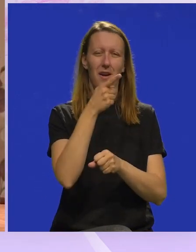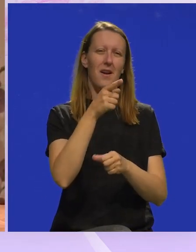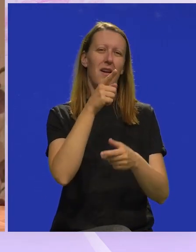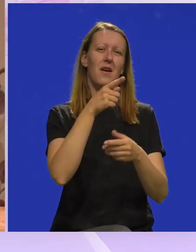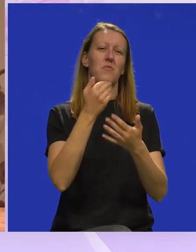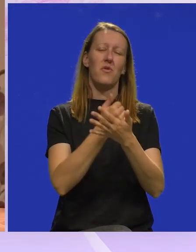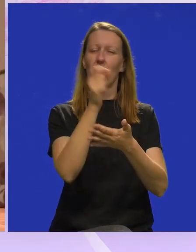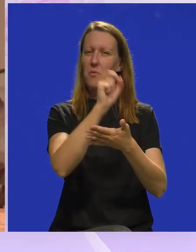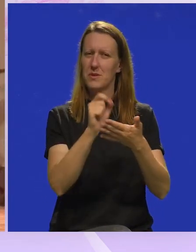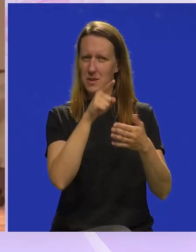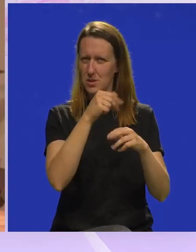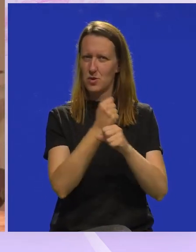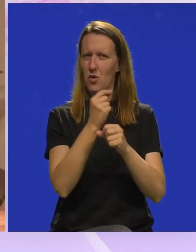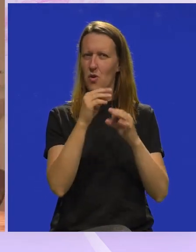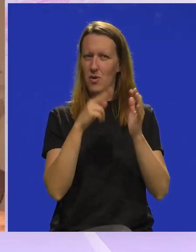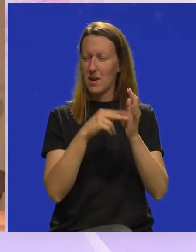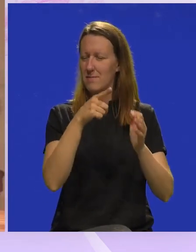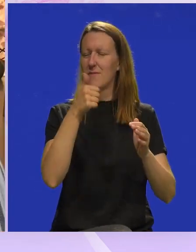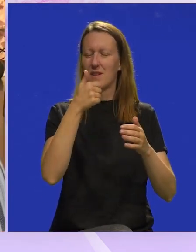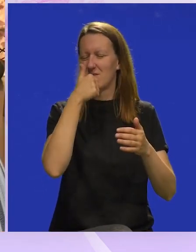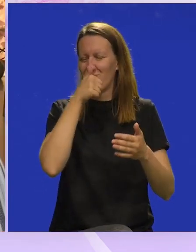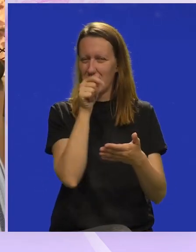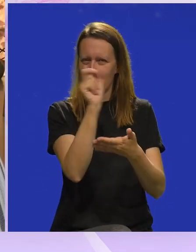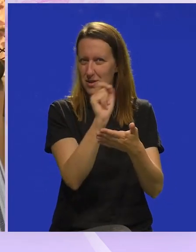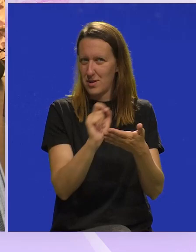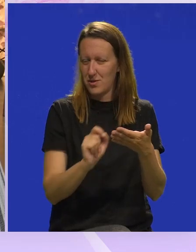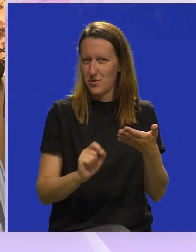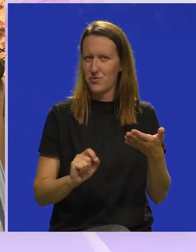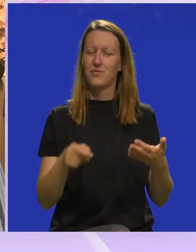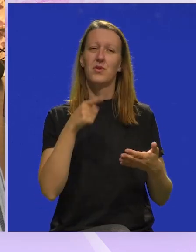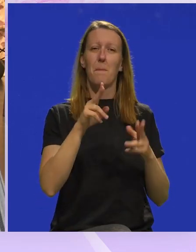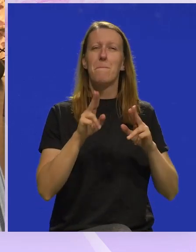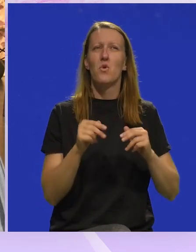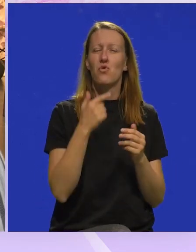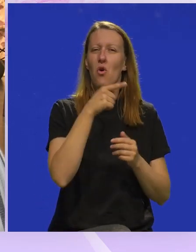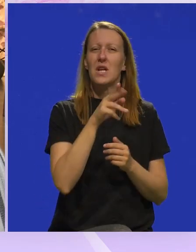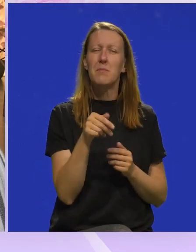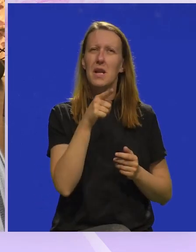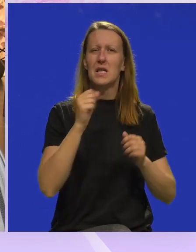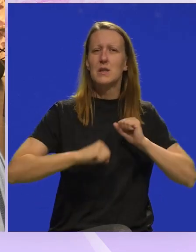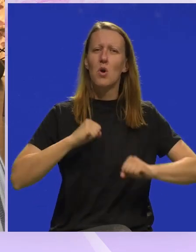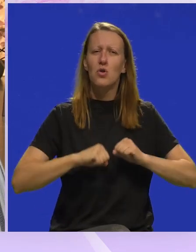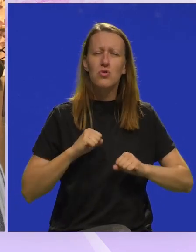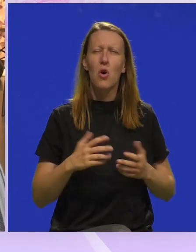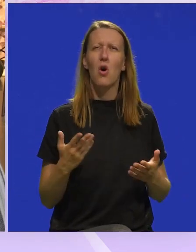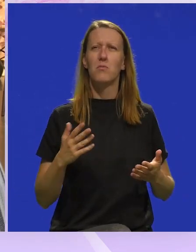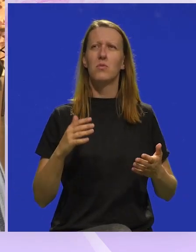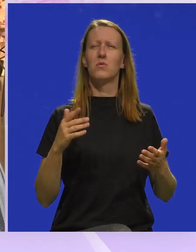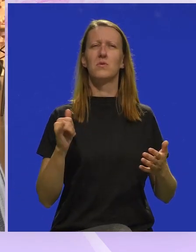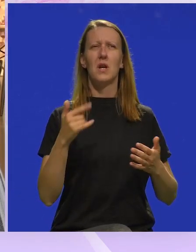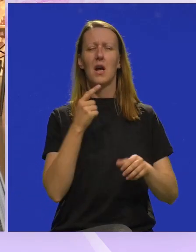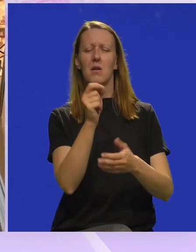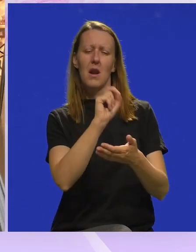napisao ponovo jedan izuzetno duhovit tekst. Ta mogućnost koju on ima i ta sposobnost da